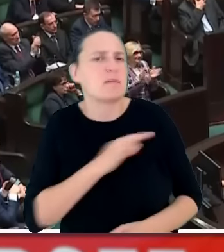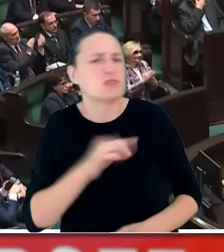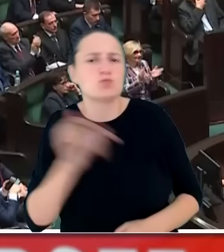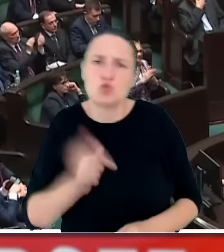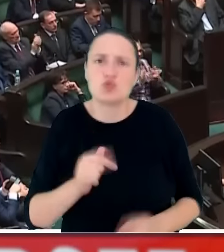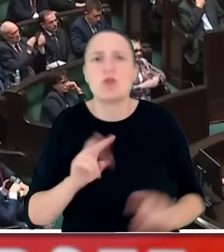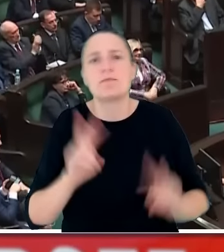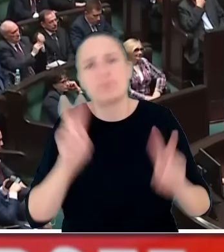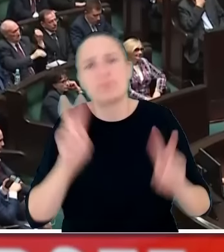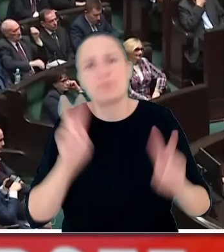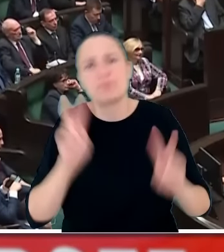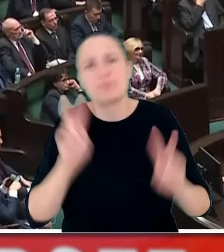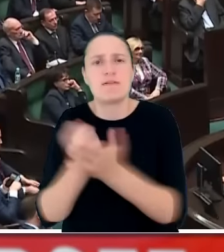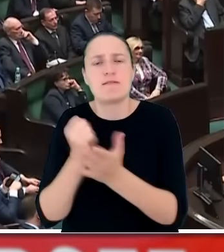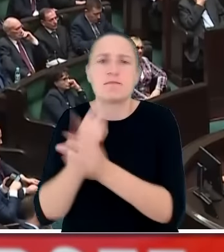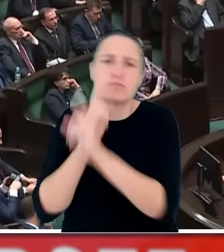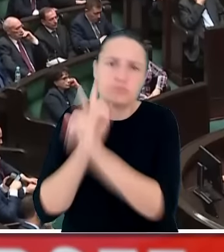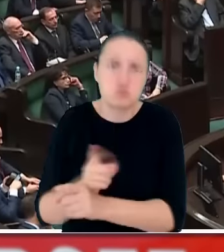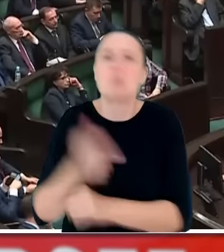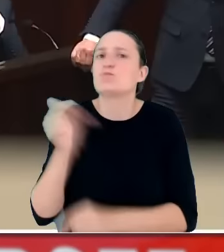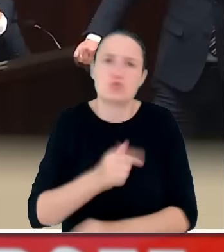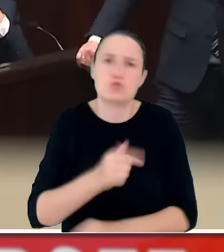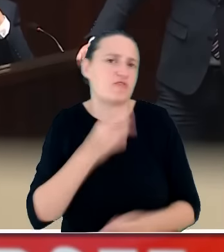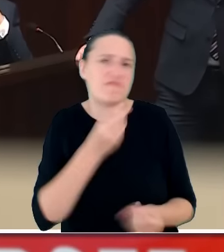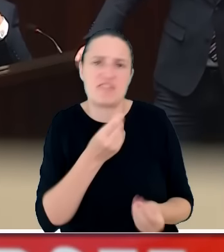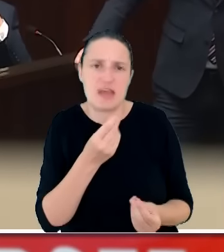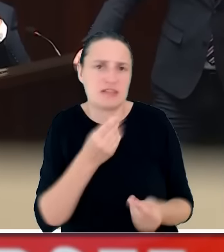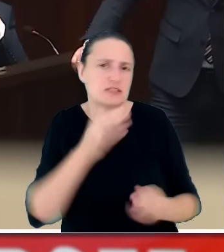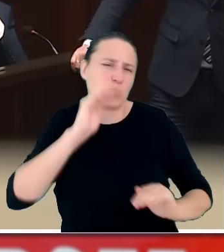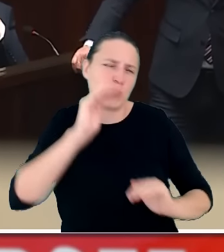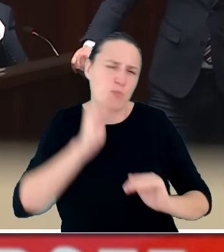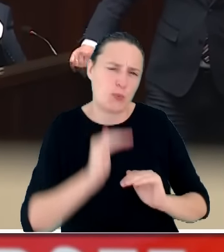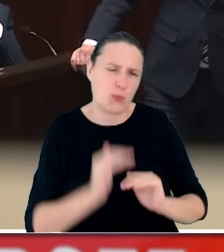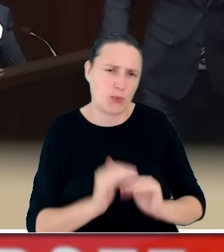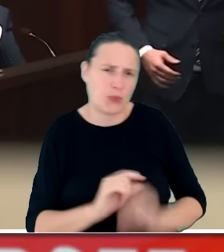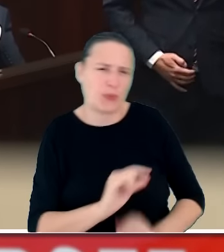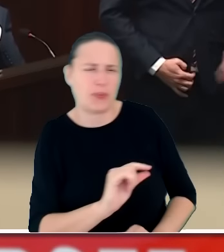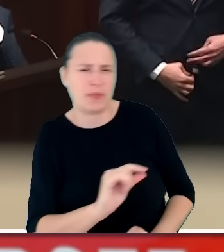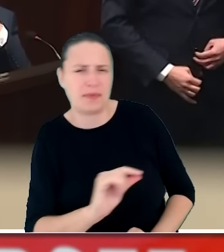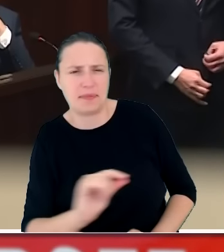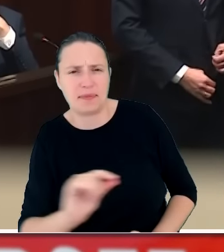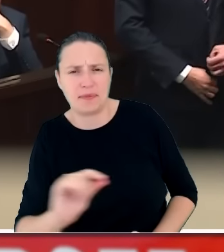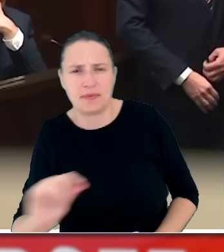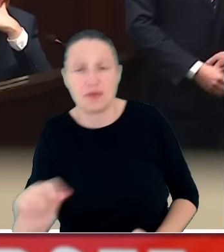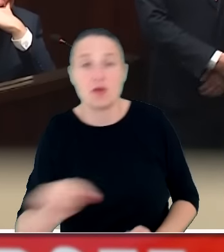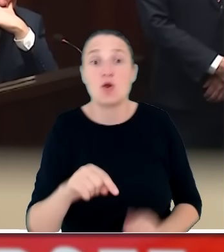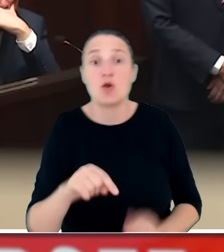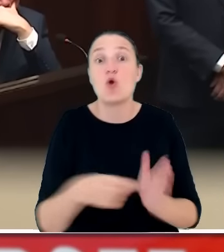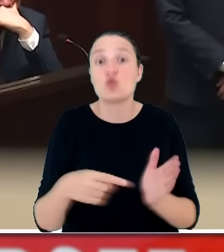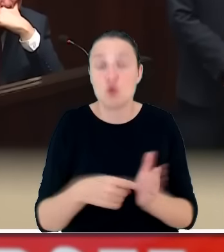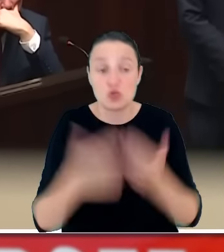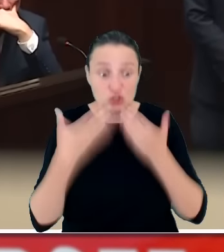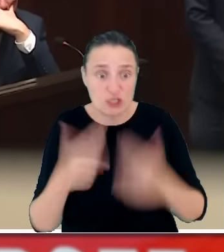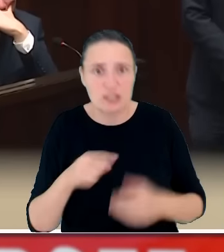praworządności zagłodzić finansowo. To będzie pierwszy krok do dezintegracji